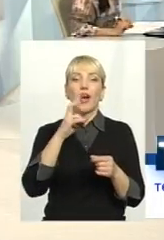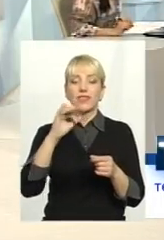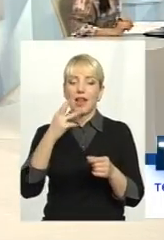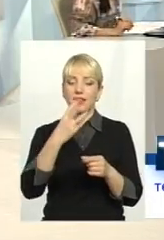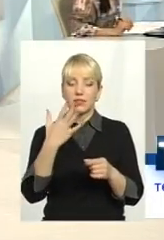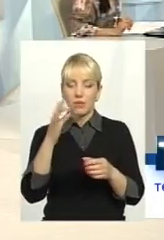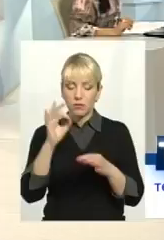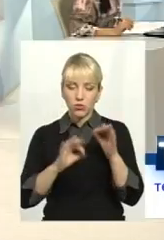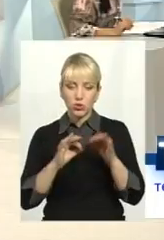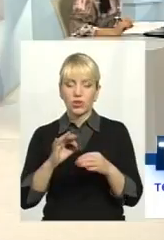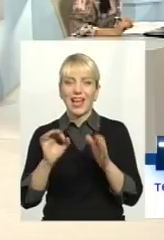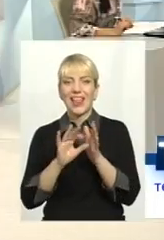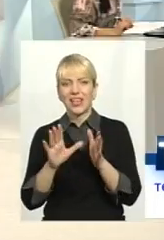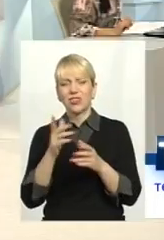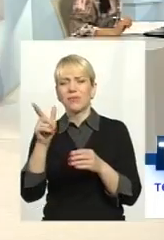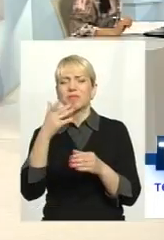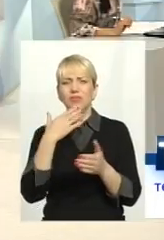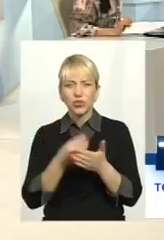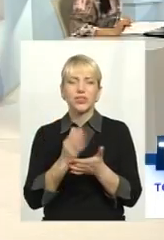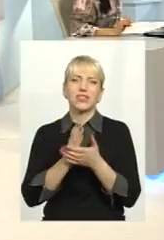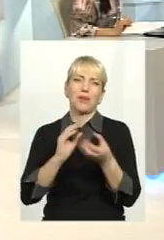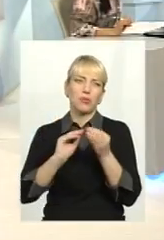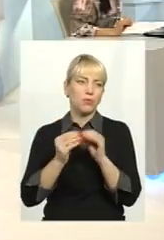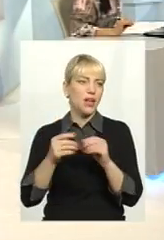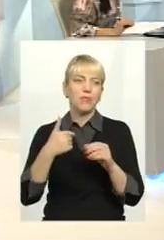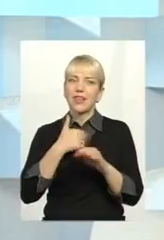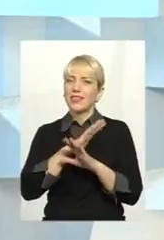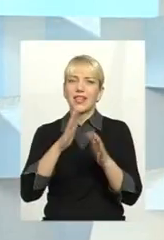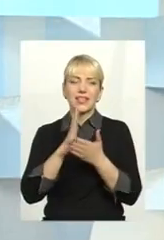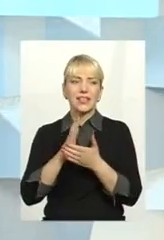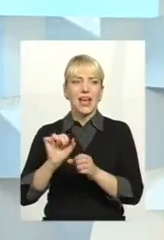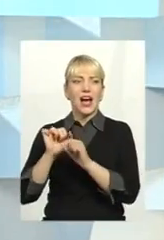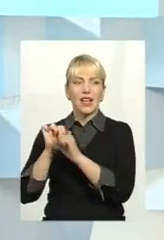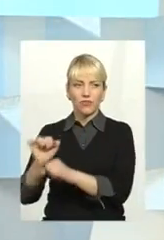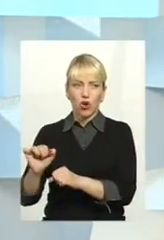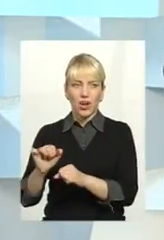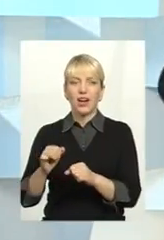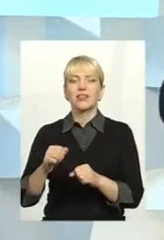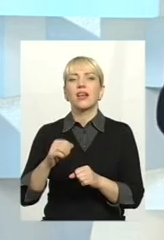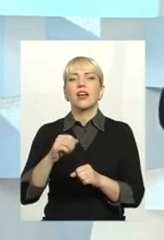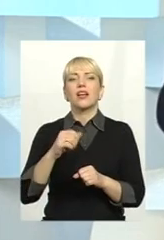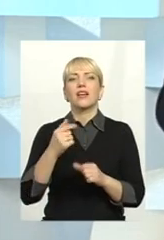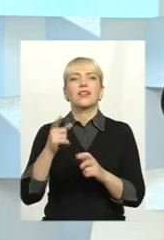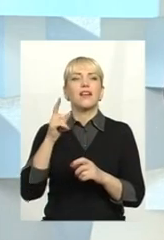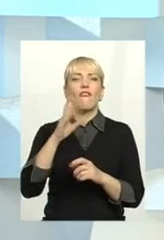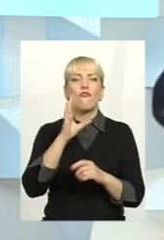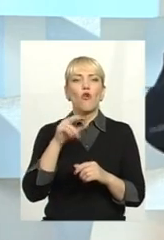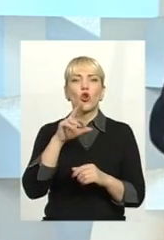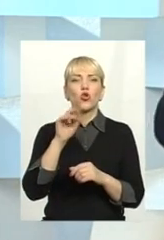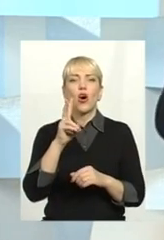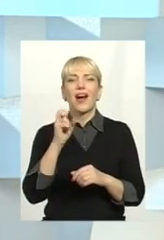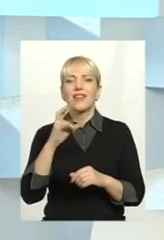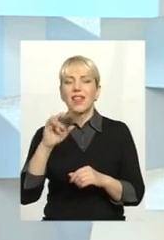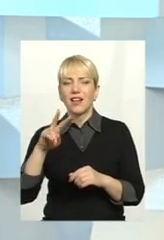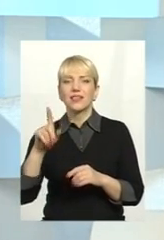електроенергії. Хоча там є свої проблеми, і я не є адвокат водоканалу. Великі втрати там всюди по Україні, великі